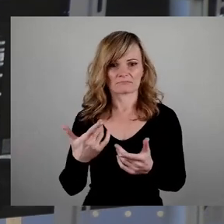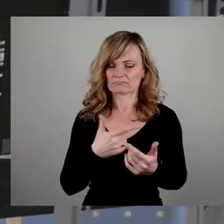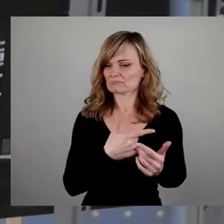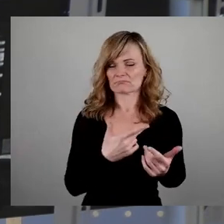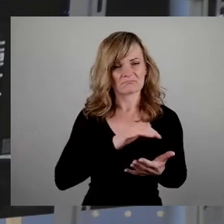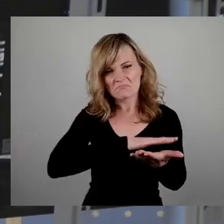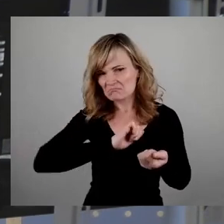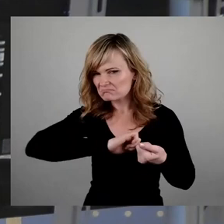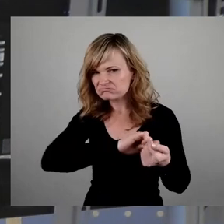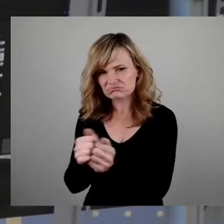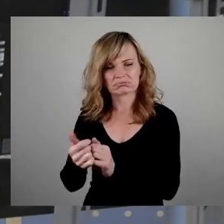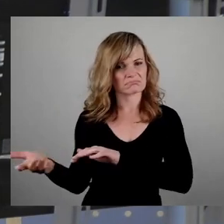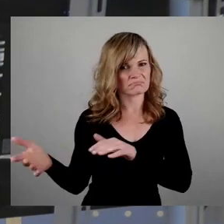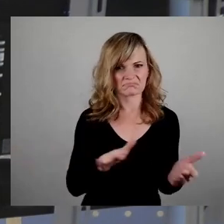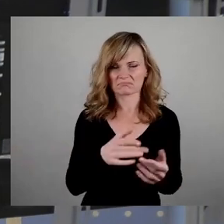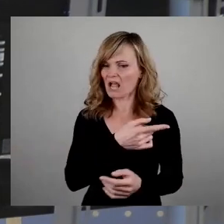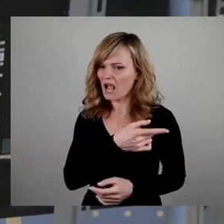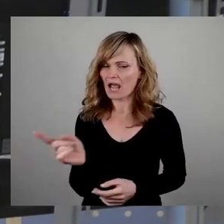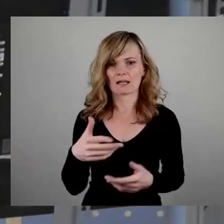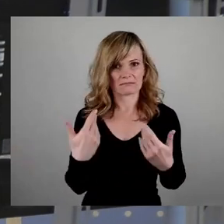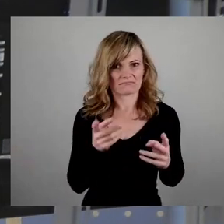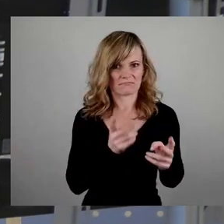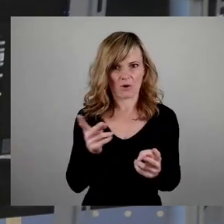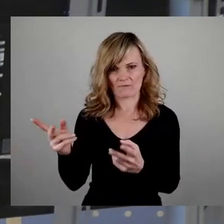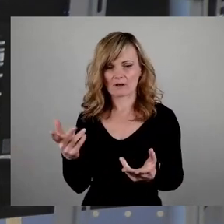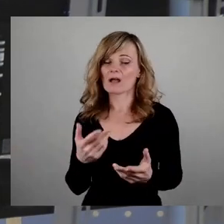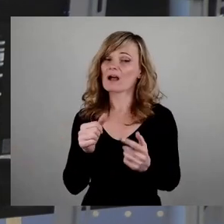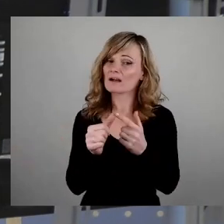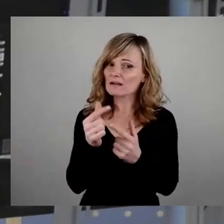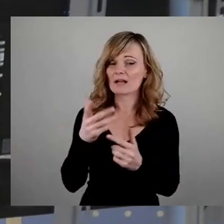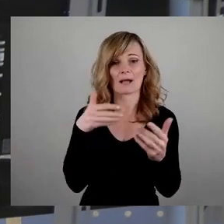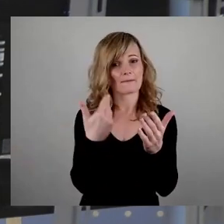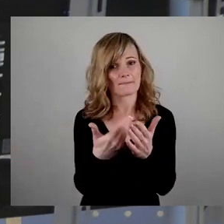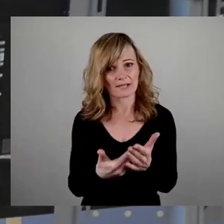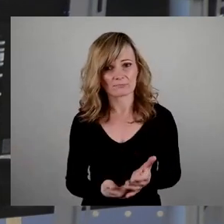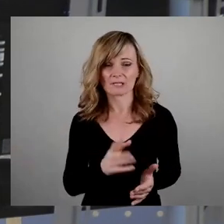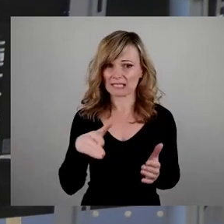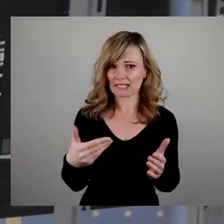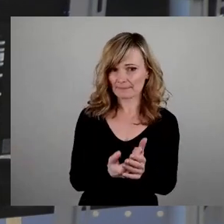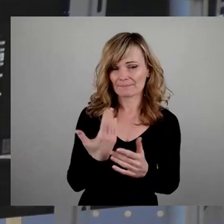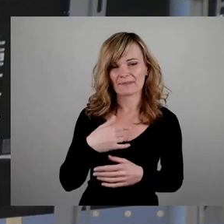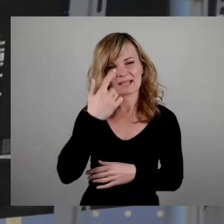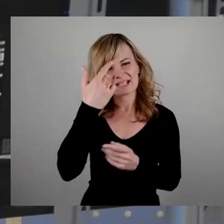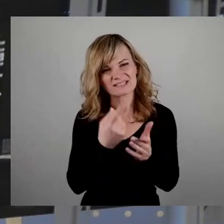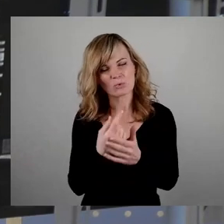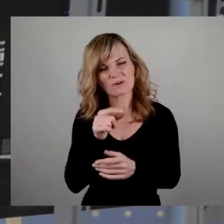Es gäbe noch weitere Beispiele zu nennen, die die menschenverachtende Fratze des Faschismus deutlich werden lassen.